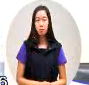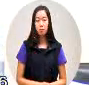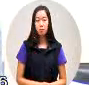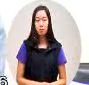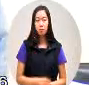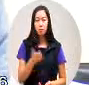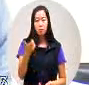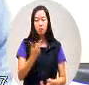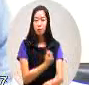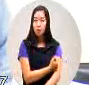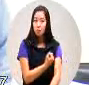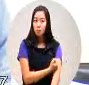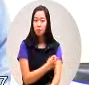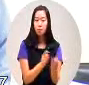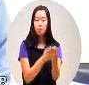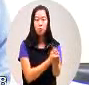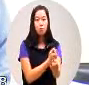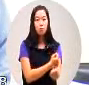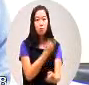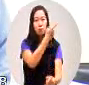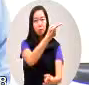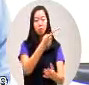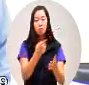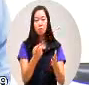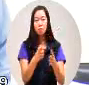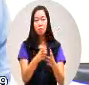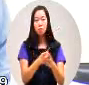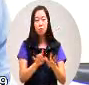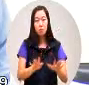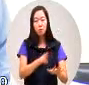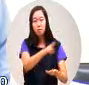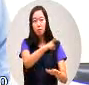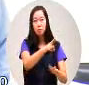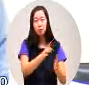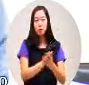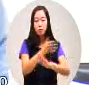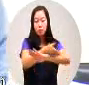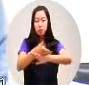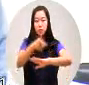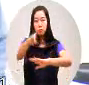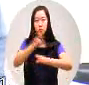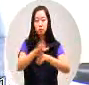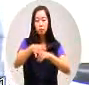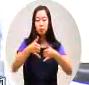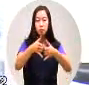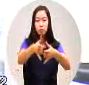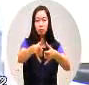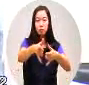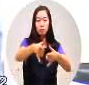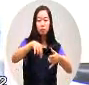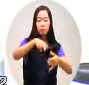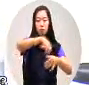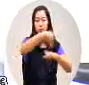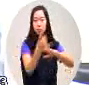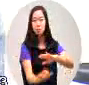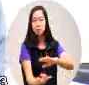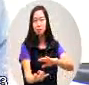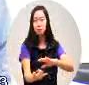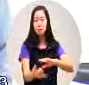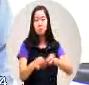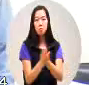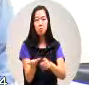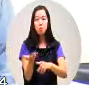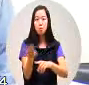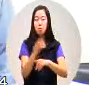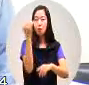太老了当天呢从秦河的农路摔到南航公路当场死亡